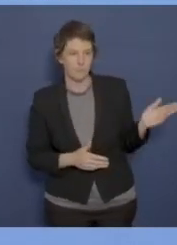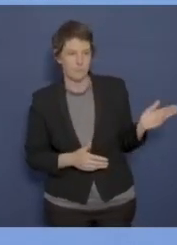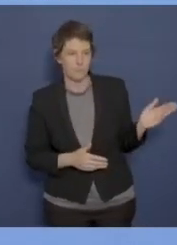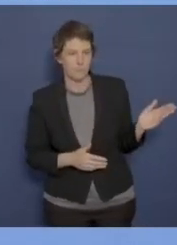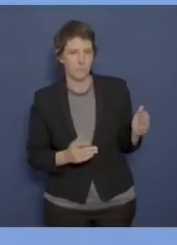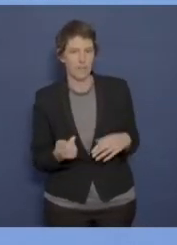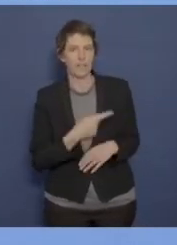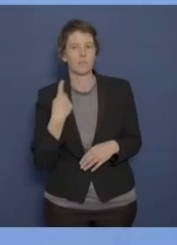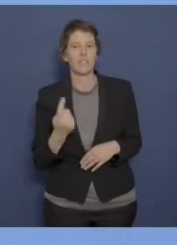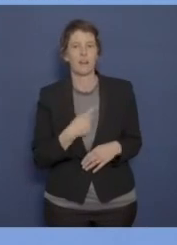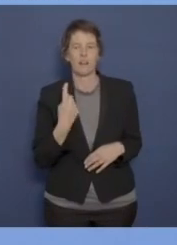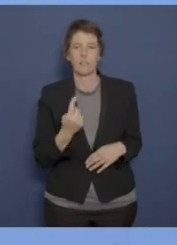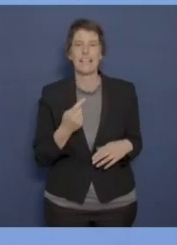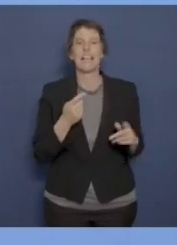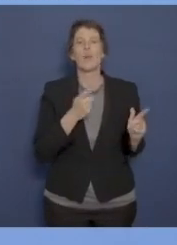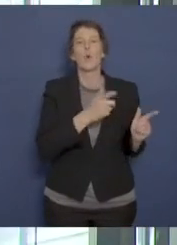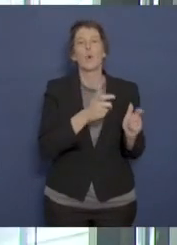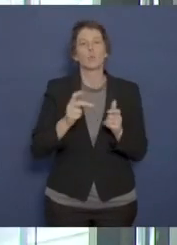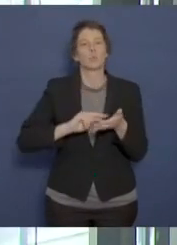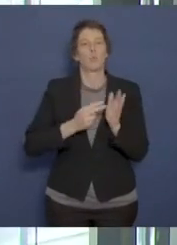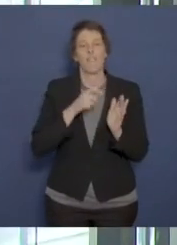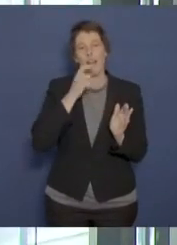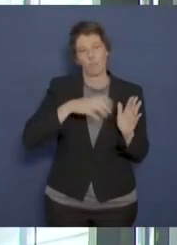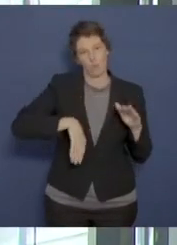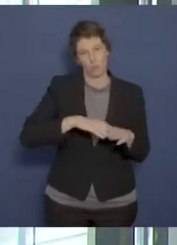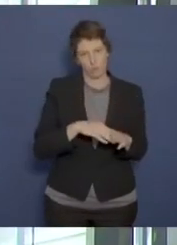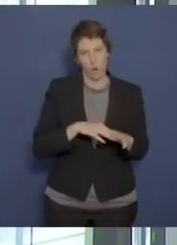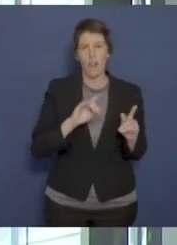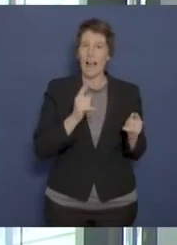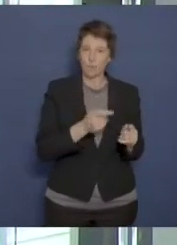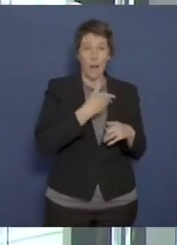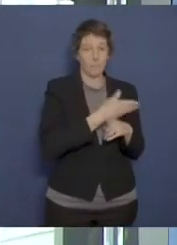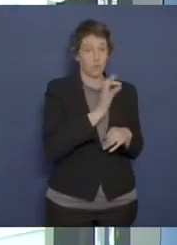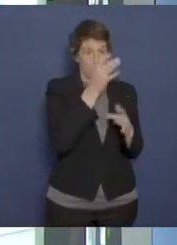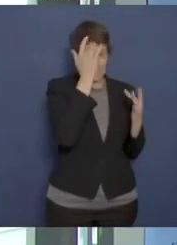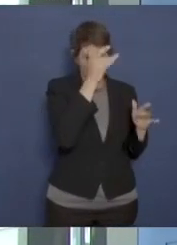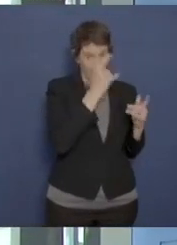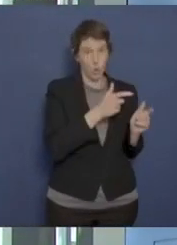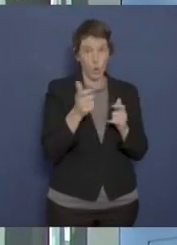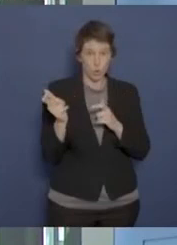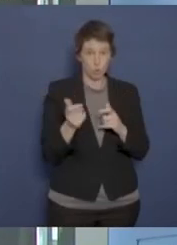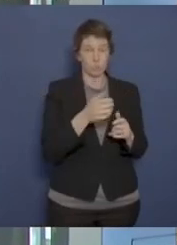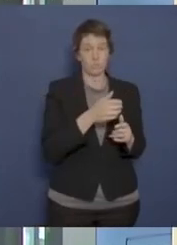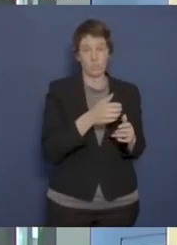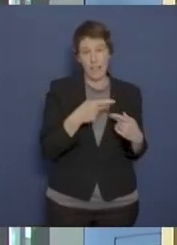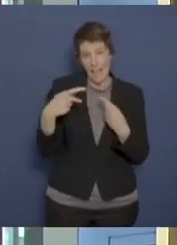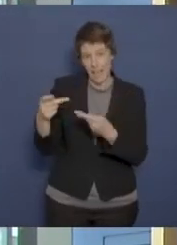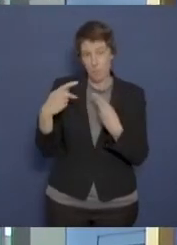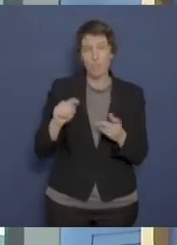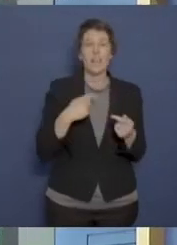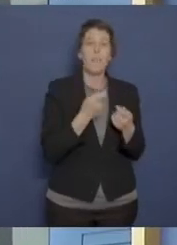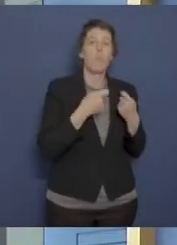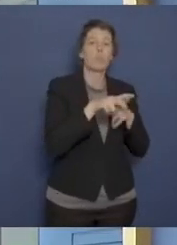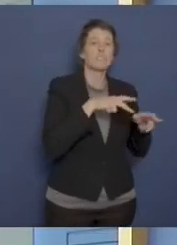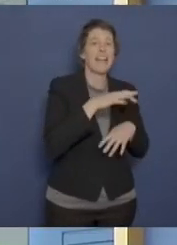Wir betreiben eine verantwortungsvolle Rüstungspolitik. Über die Abteilung von Genehmigungen für Rüstungsexporte entscheidet die Bundesregierung im Einzelfall und in